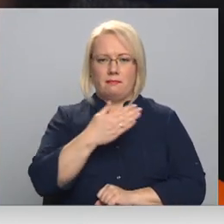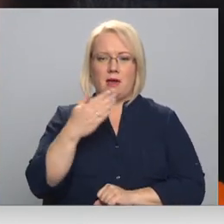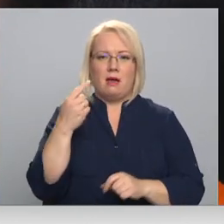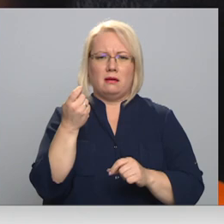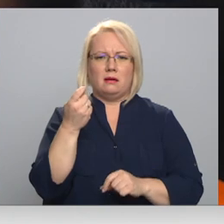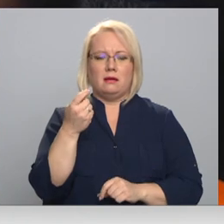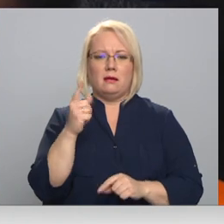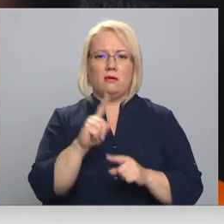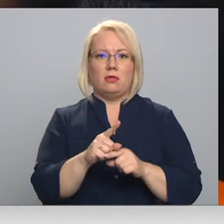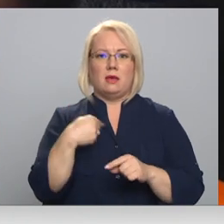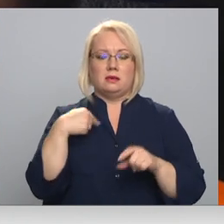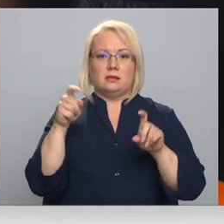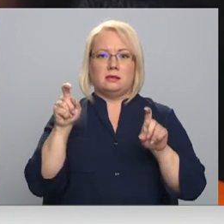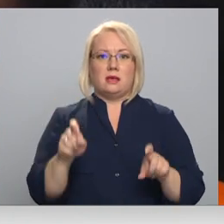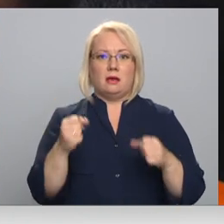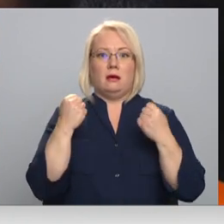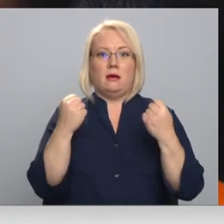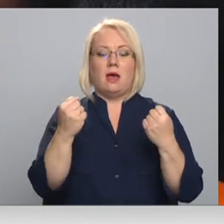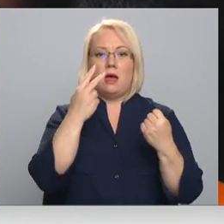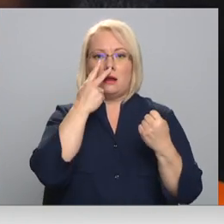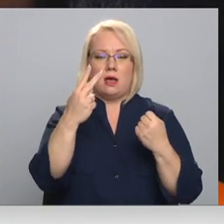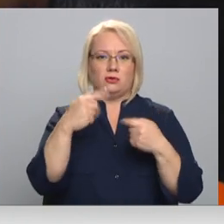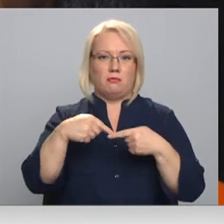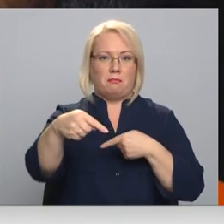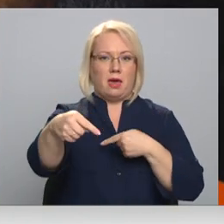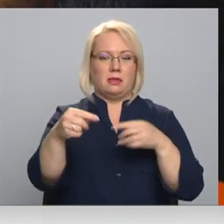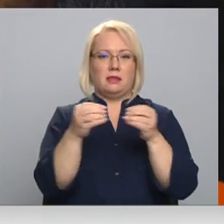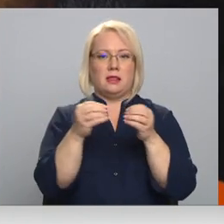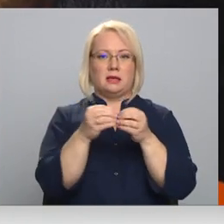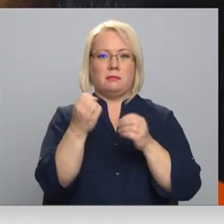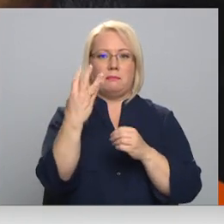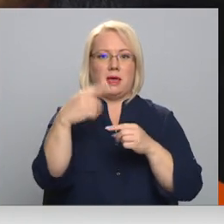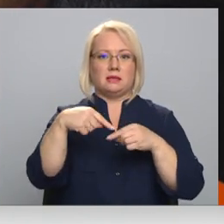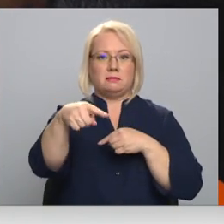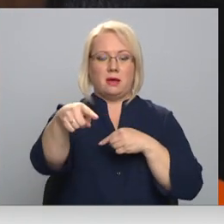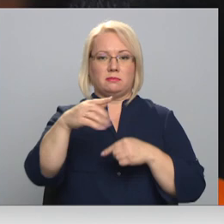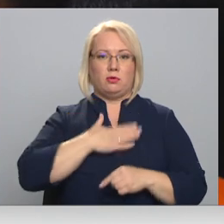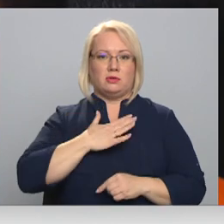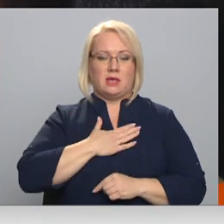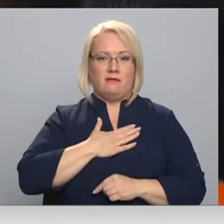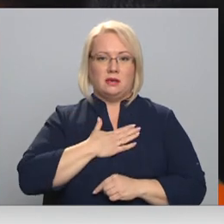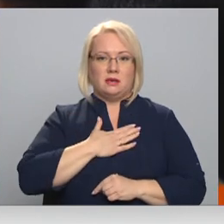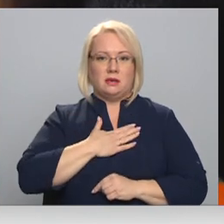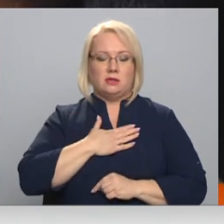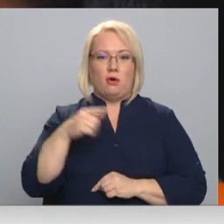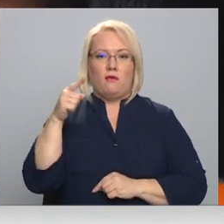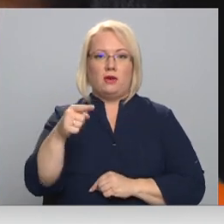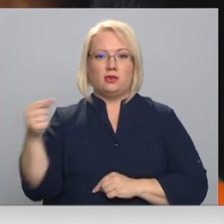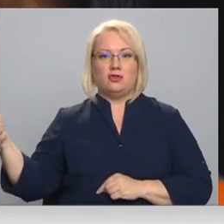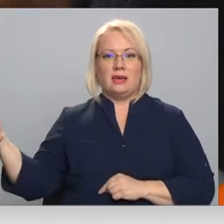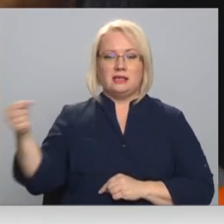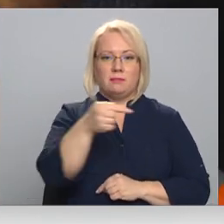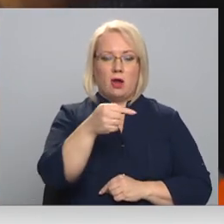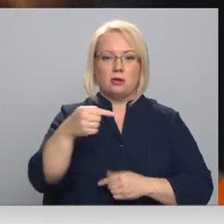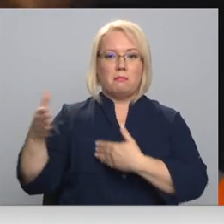sēžot redzu kaut kādus metrus, varbūt 10-15 tikai no sevīm. Viņš, kad izbrauc par malajos